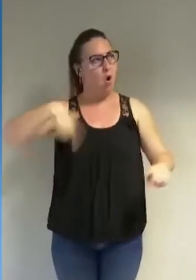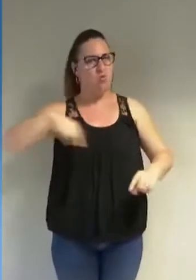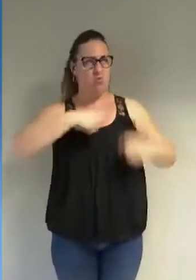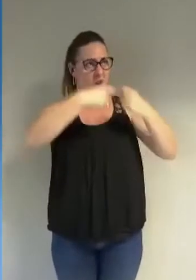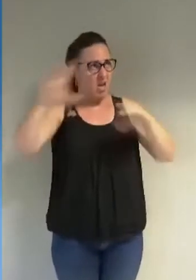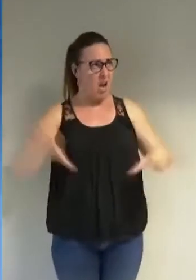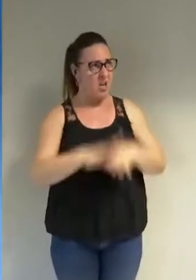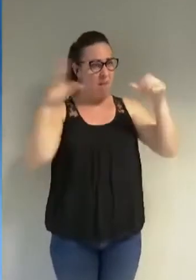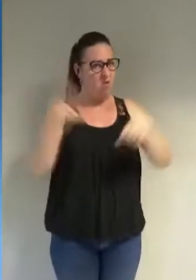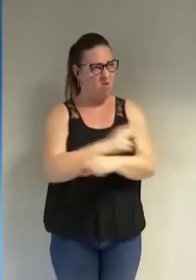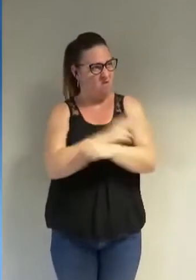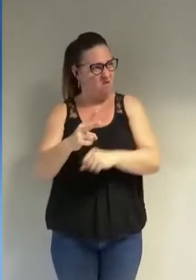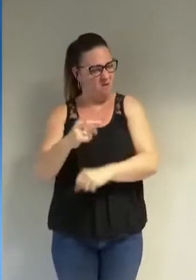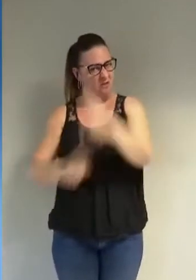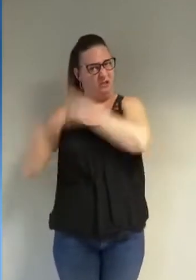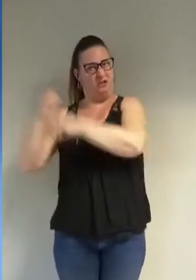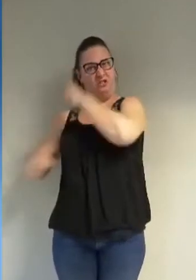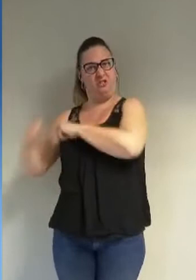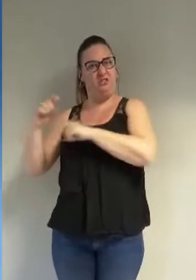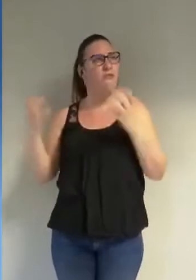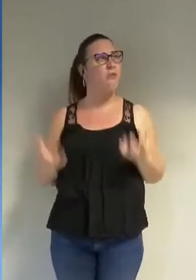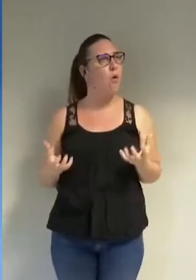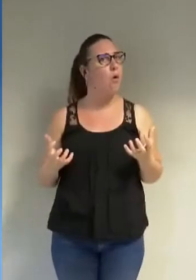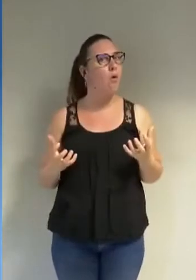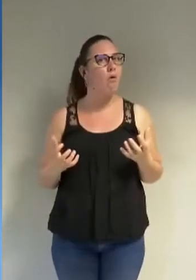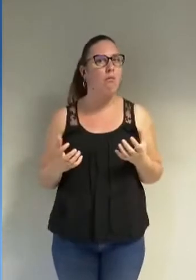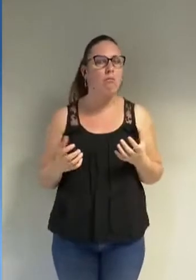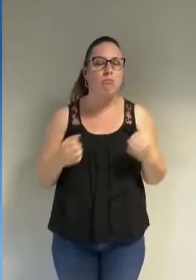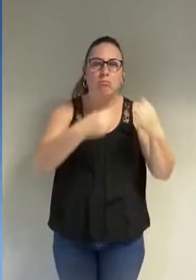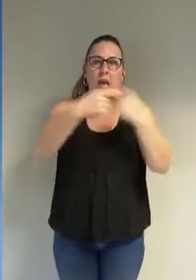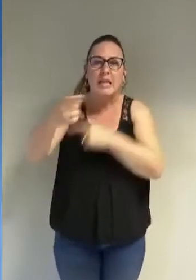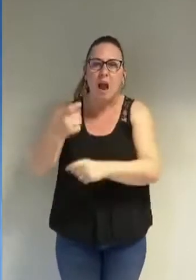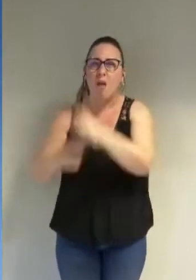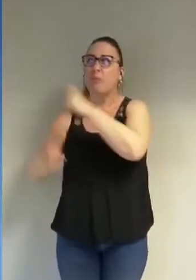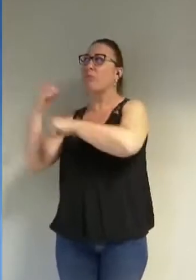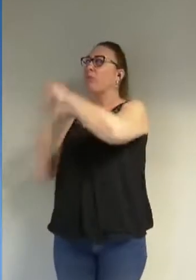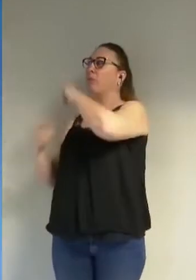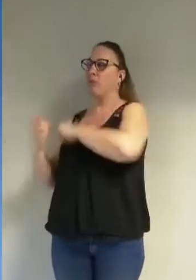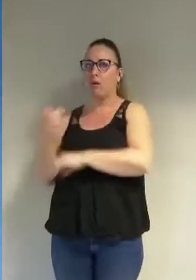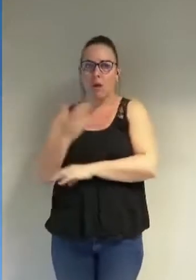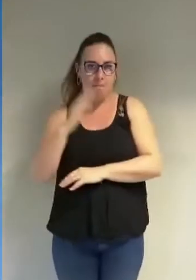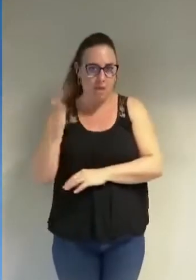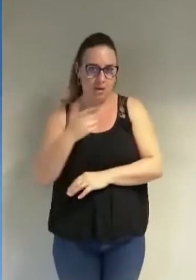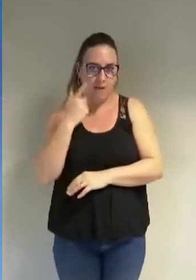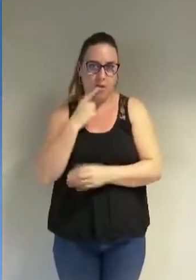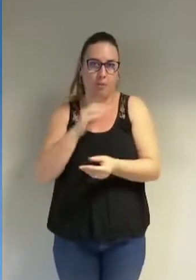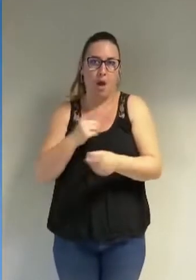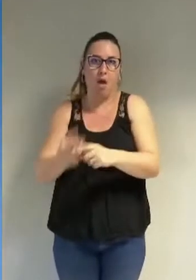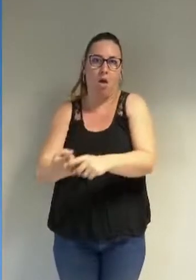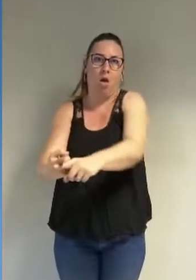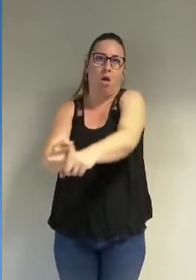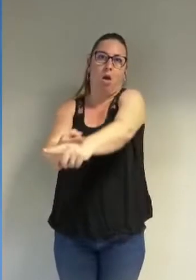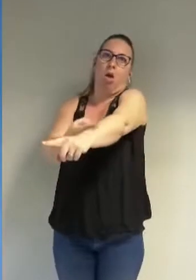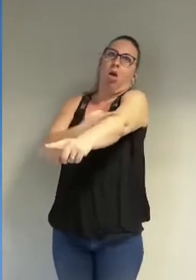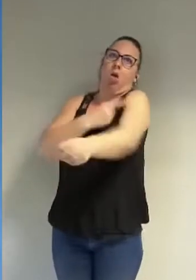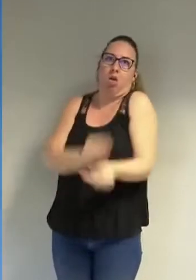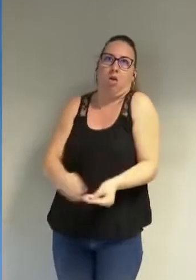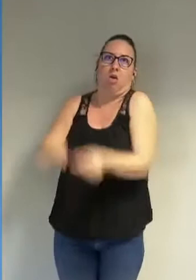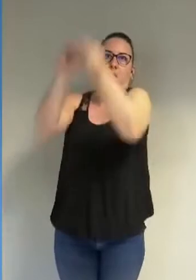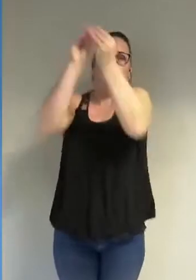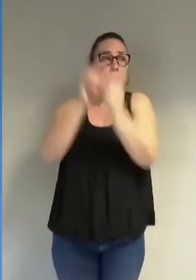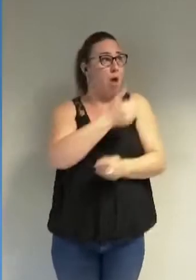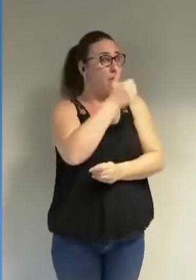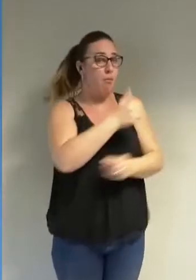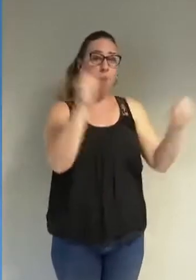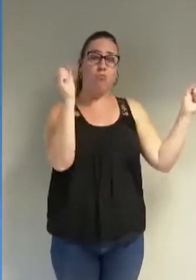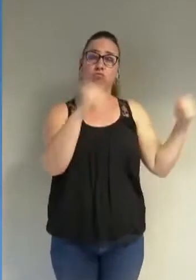réactionnaires alors que c'est non seulement une régression mais la porte ouverte à tous les excès que visiblement vous cautionnez